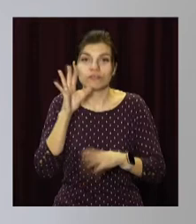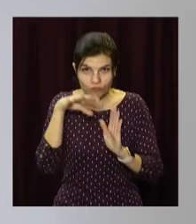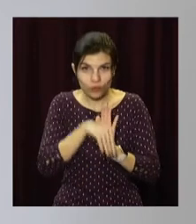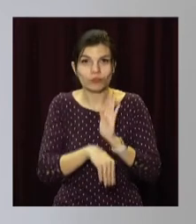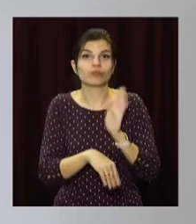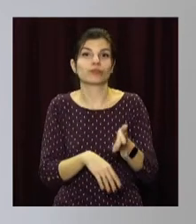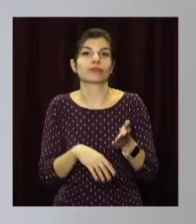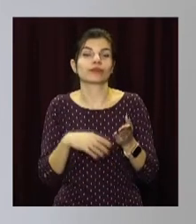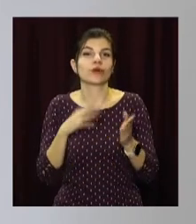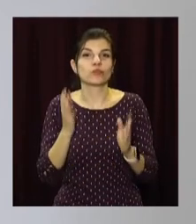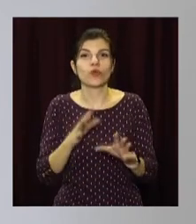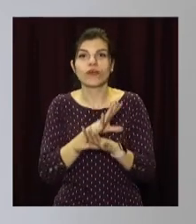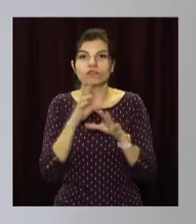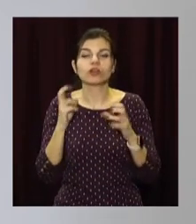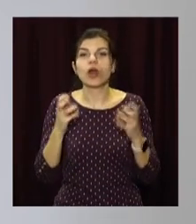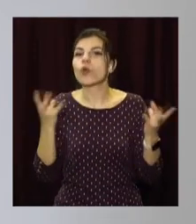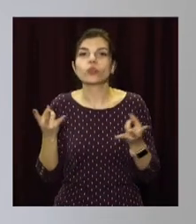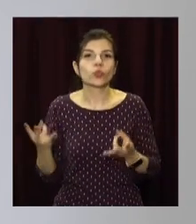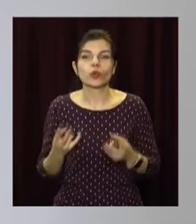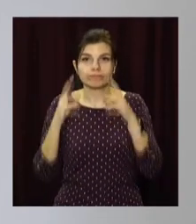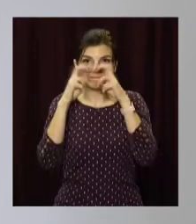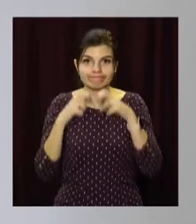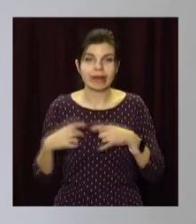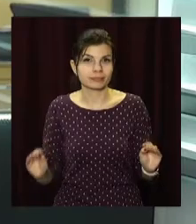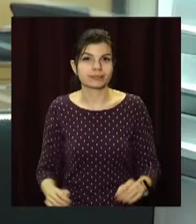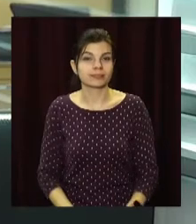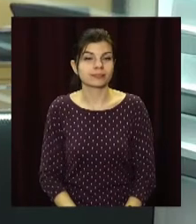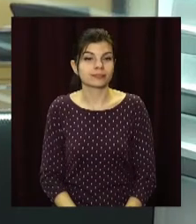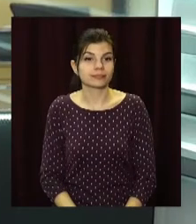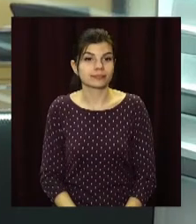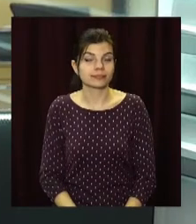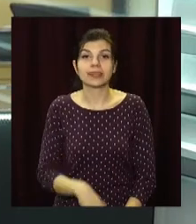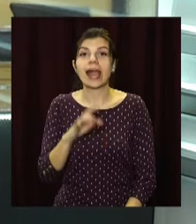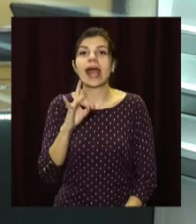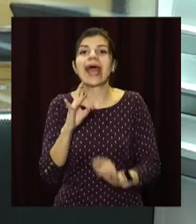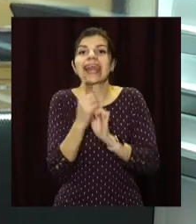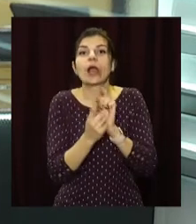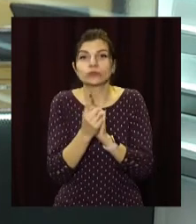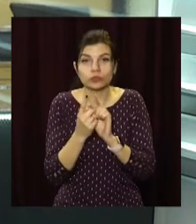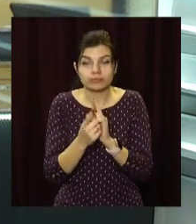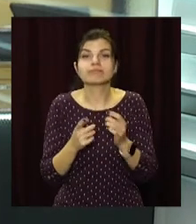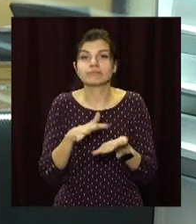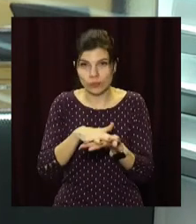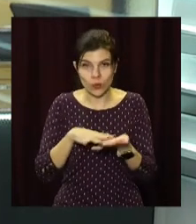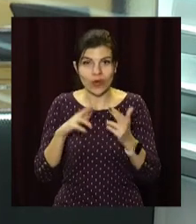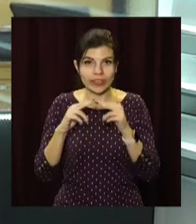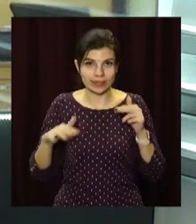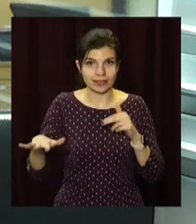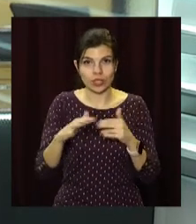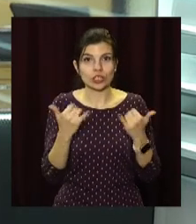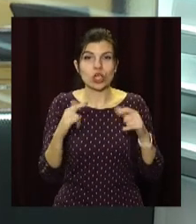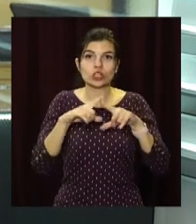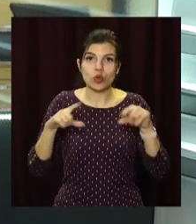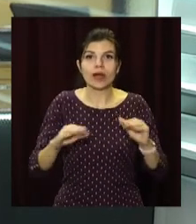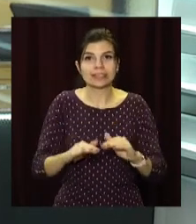діагностики та ще ряд вкрай необхідного обладнання. Реконструкція триває. У Дніпрі продовжують усучаснювати